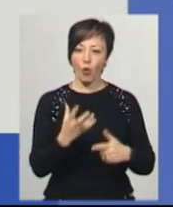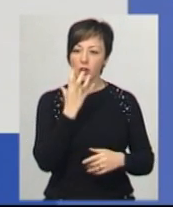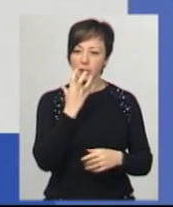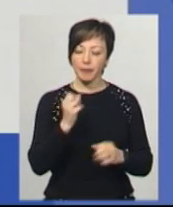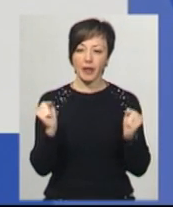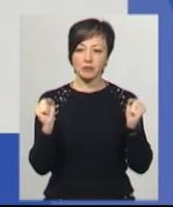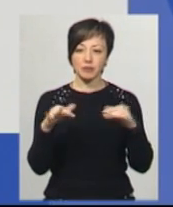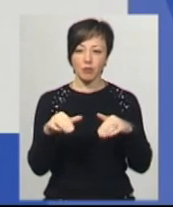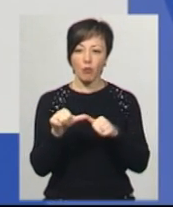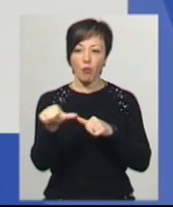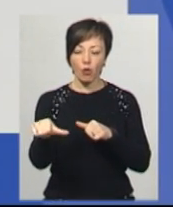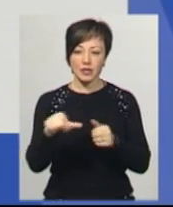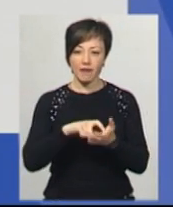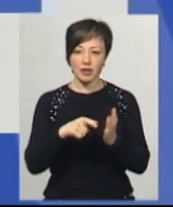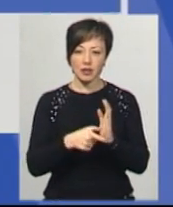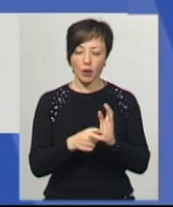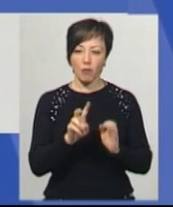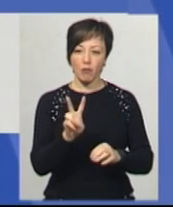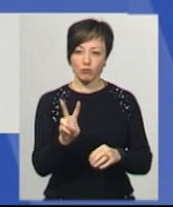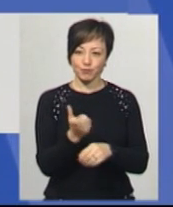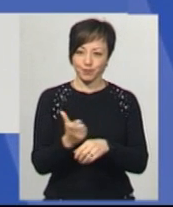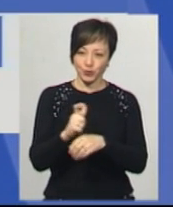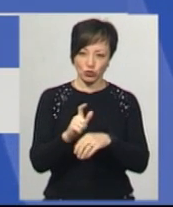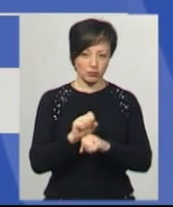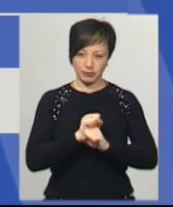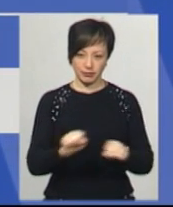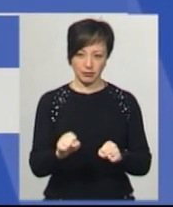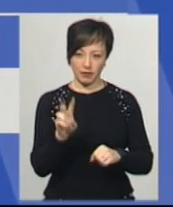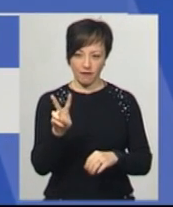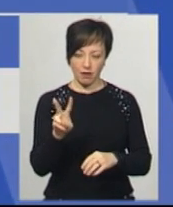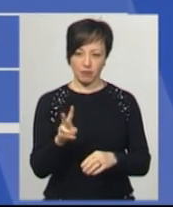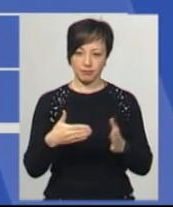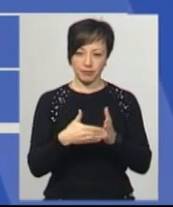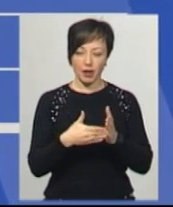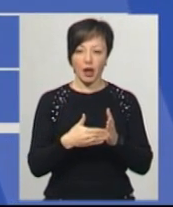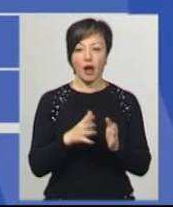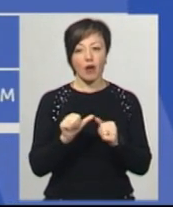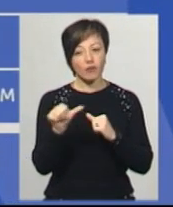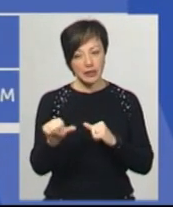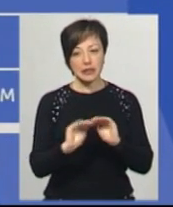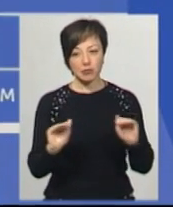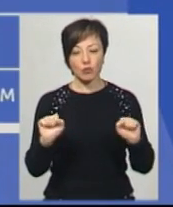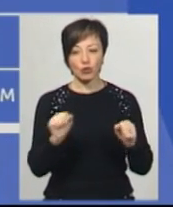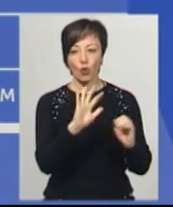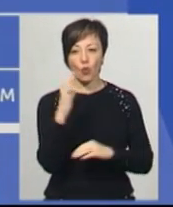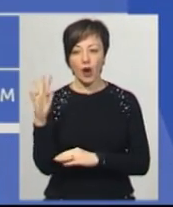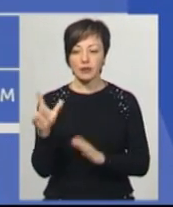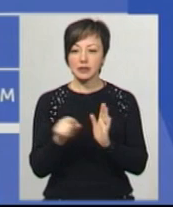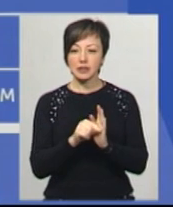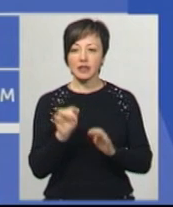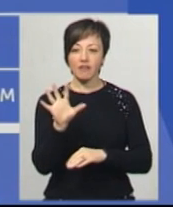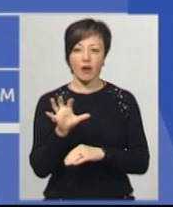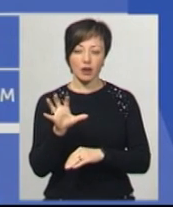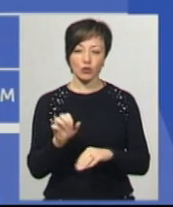збиратися поза квартирою більше як по двоє. Тут є виняток, якщо ви з дітьми. У парках можна гуляти лише з твариною.